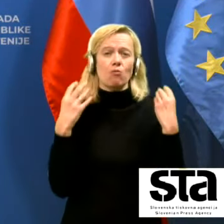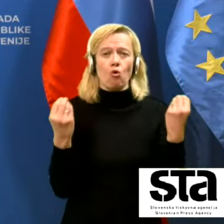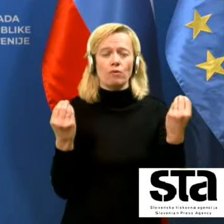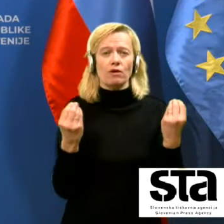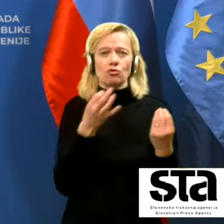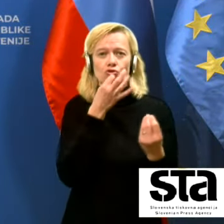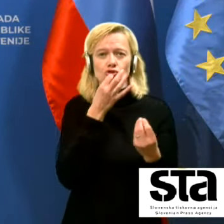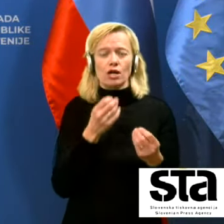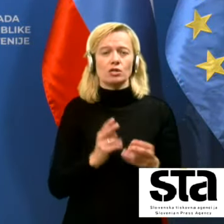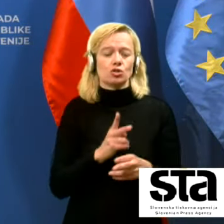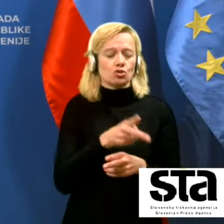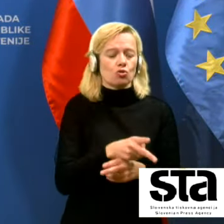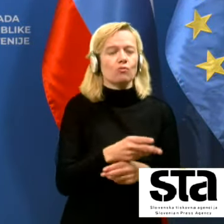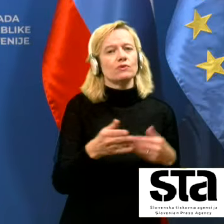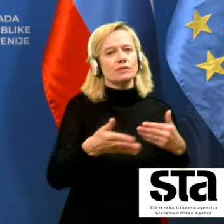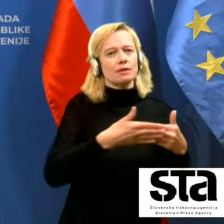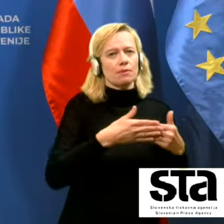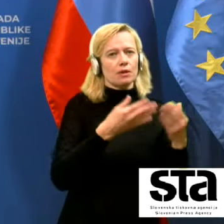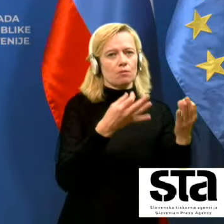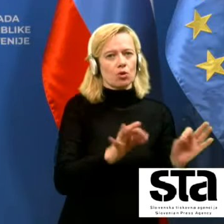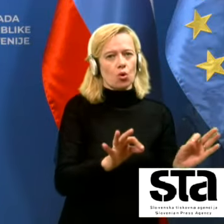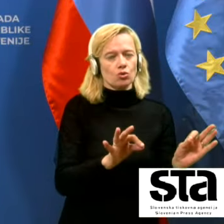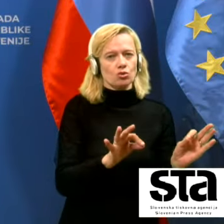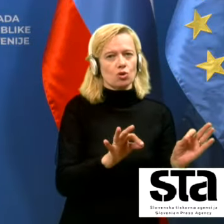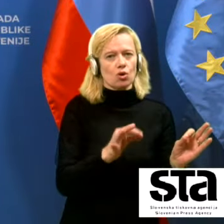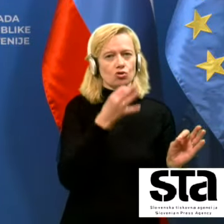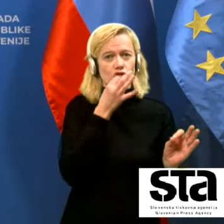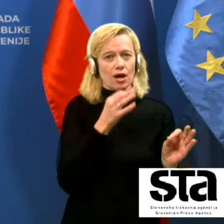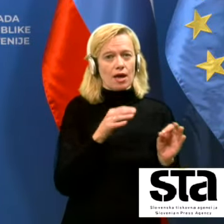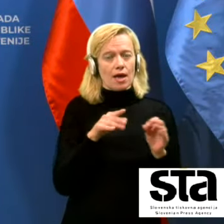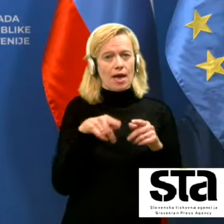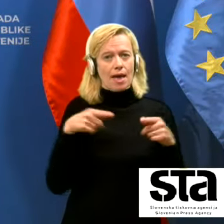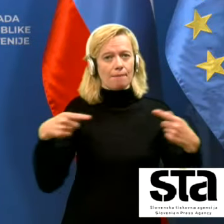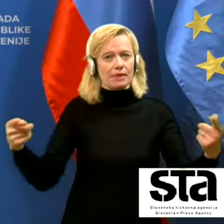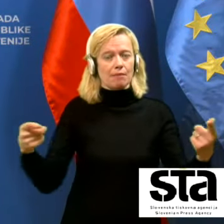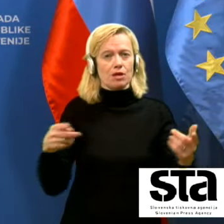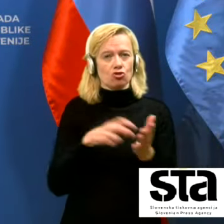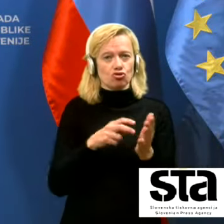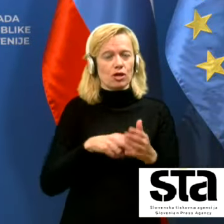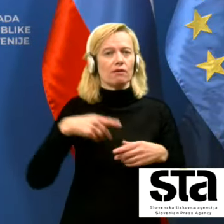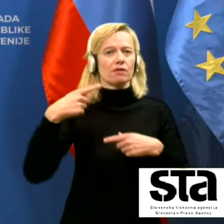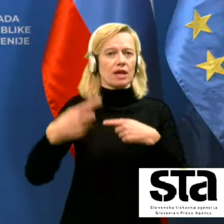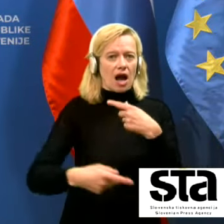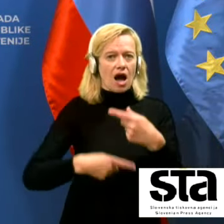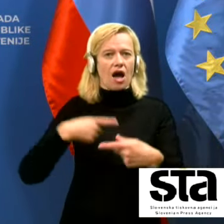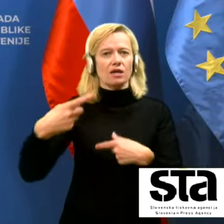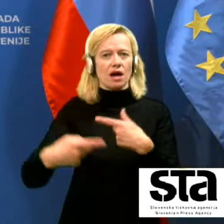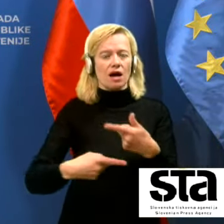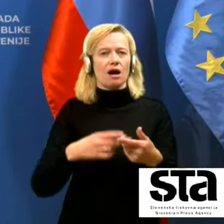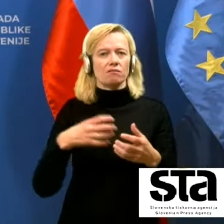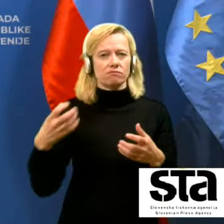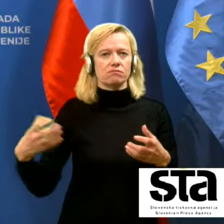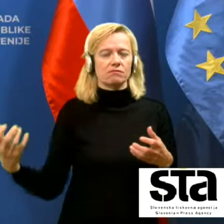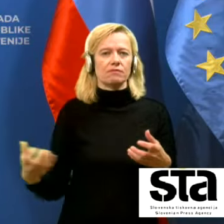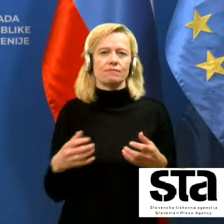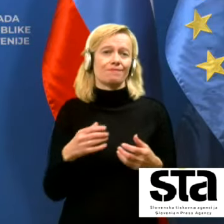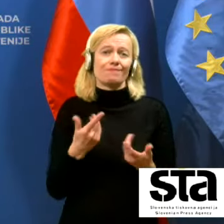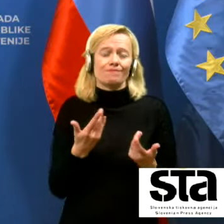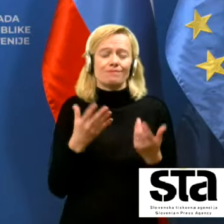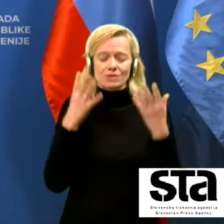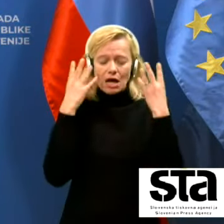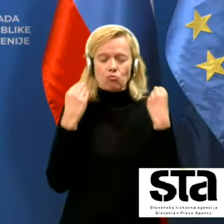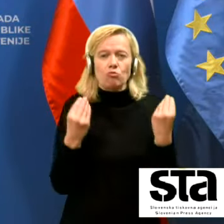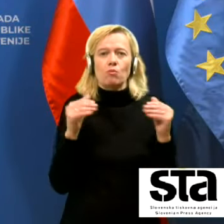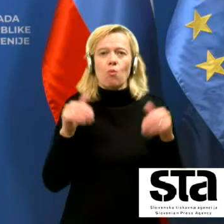stopimo v zaprt prostor dokler seveda ta epidemija traja da je samo umevno da si nataknemo